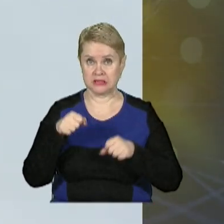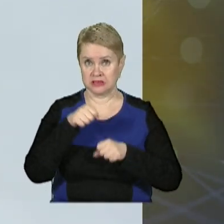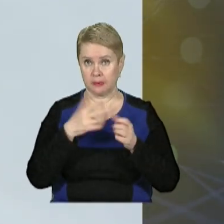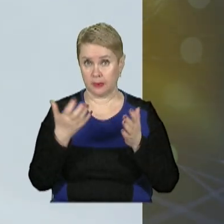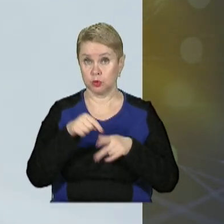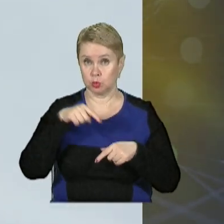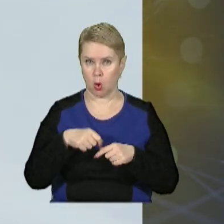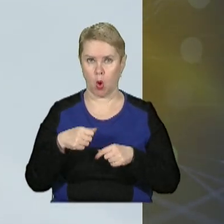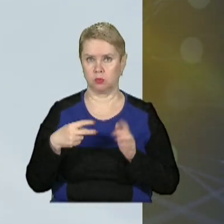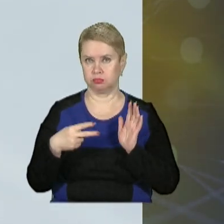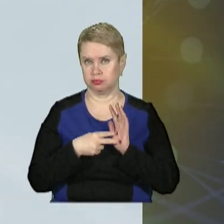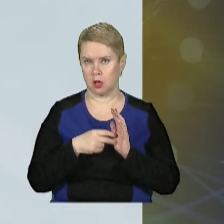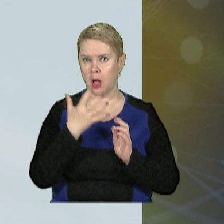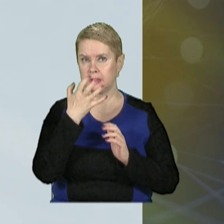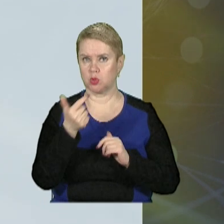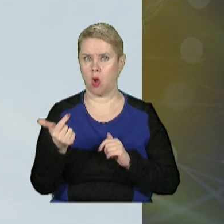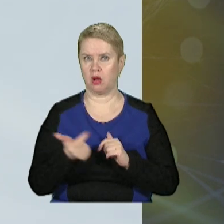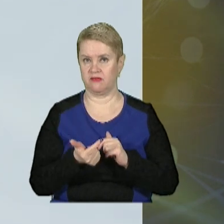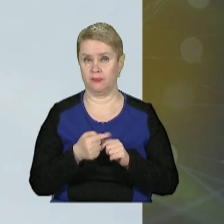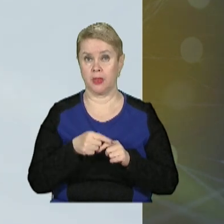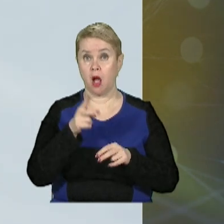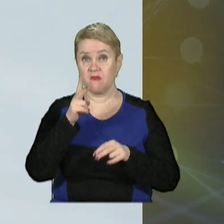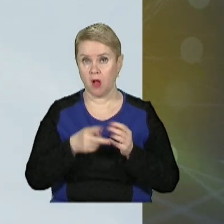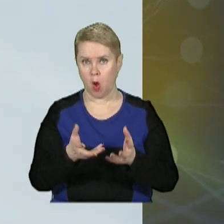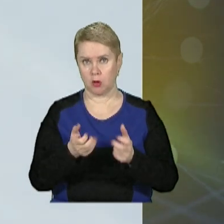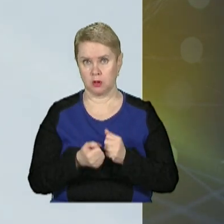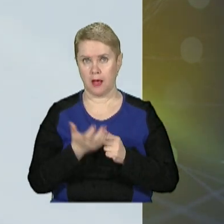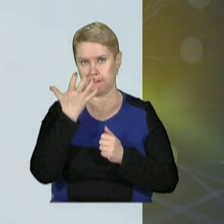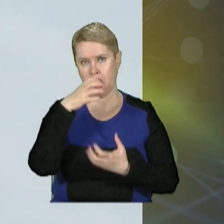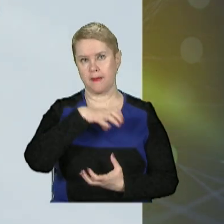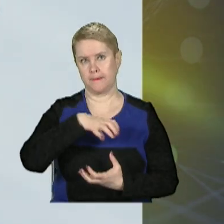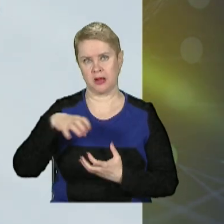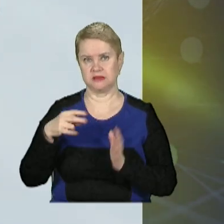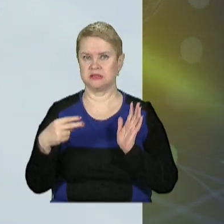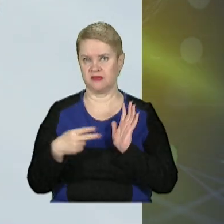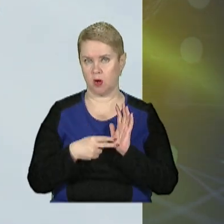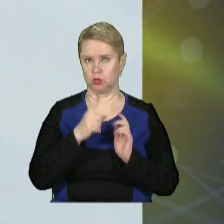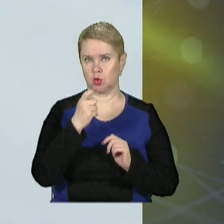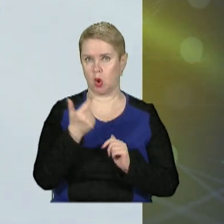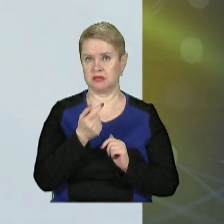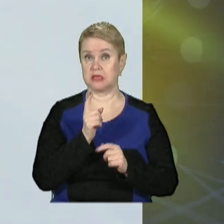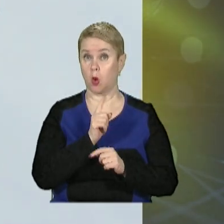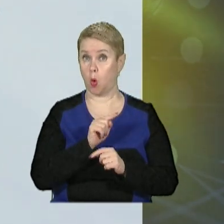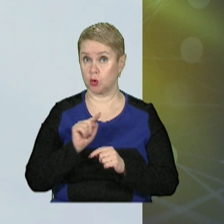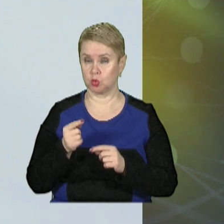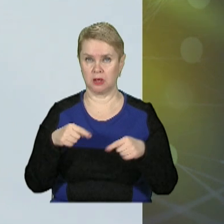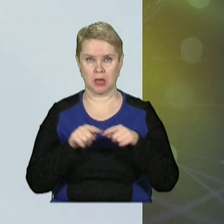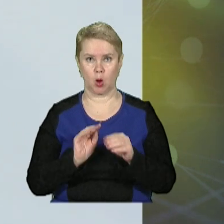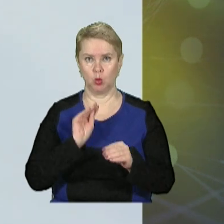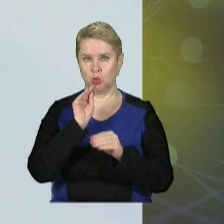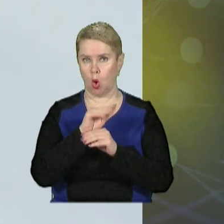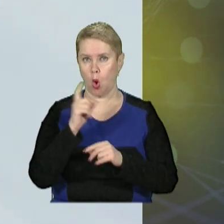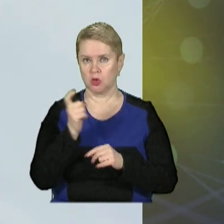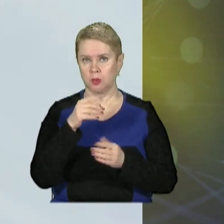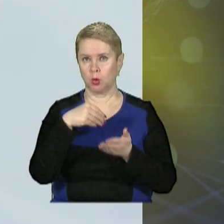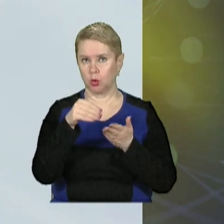обійдеться цьогоріч аж у 500 гривень. На виході отримуємо 5 пасок з вартістю 100 гривень за кожну. Також додатково